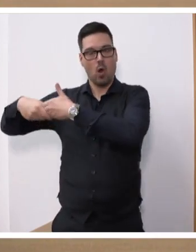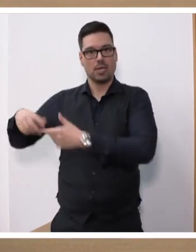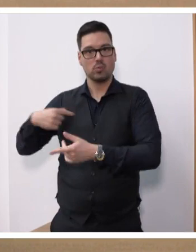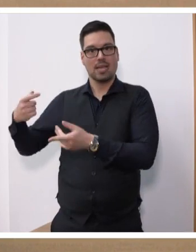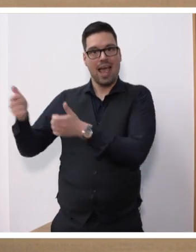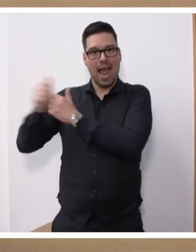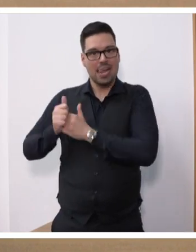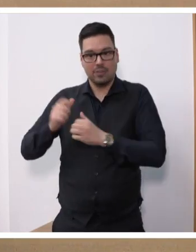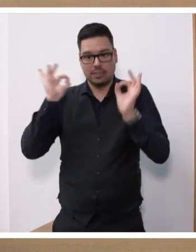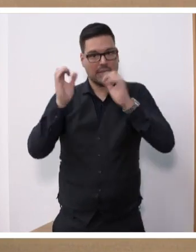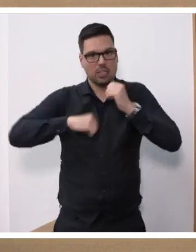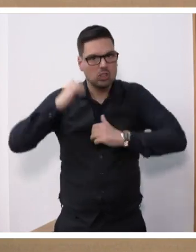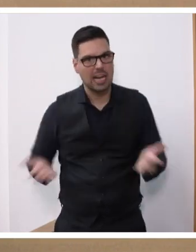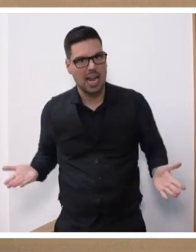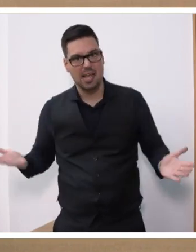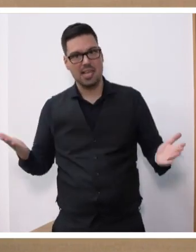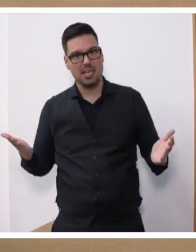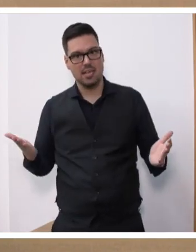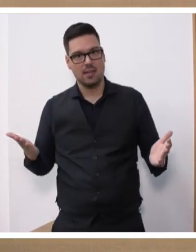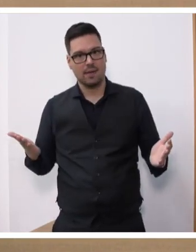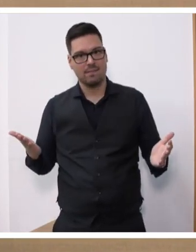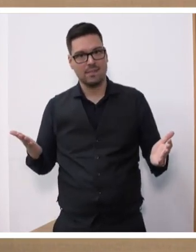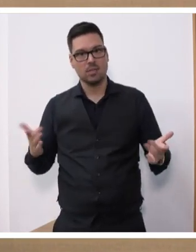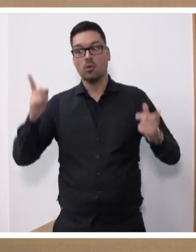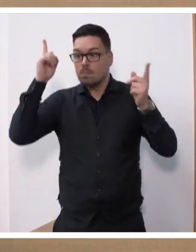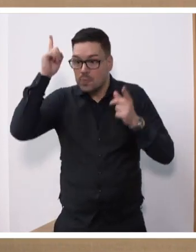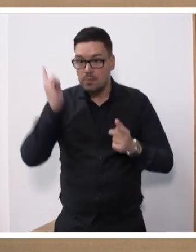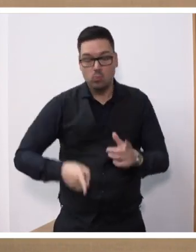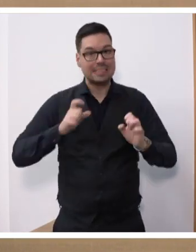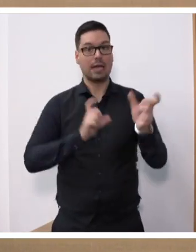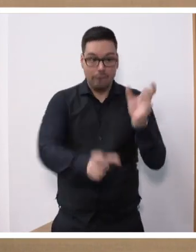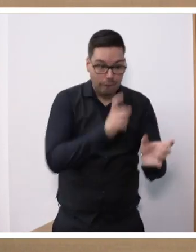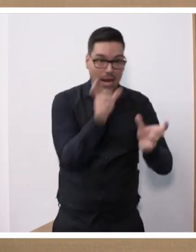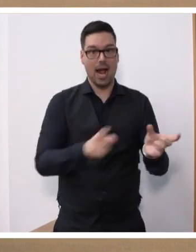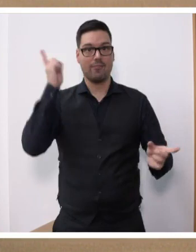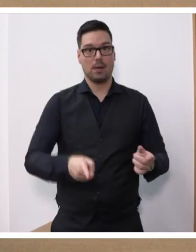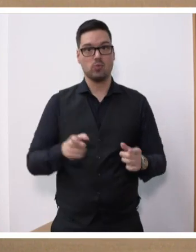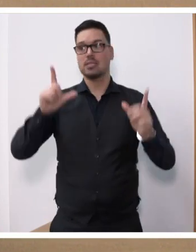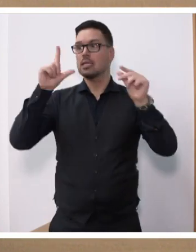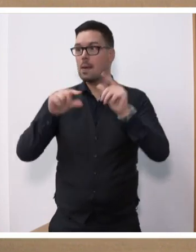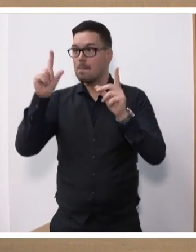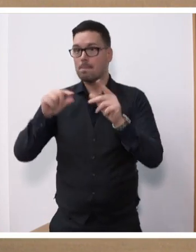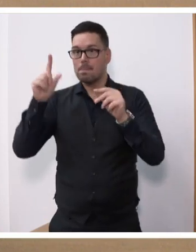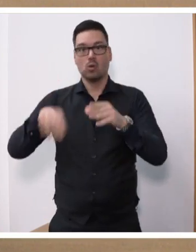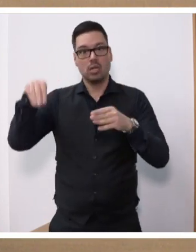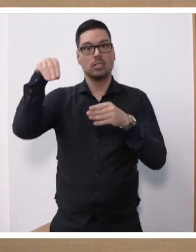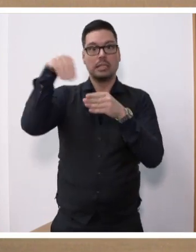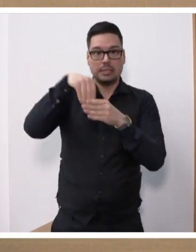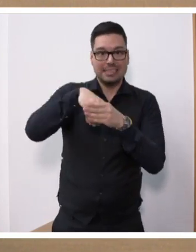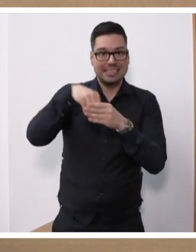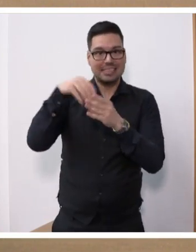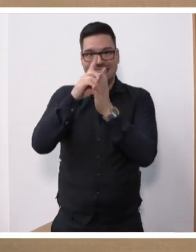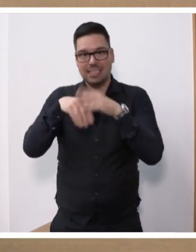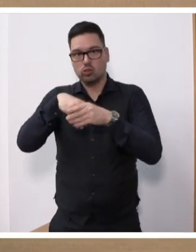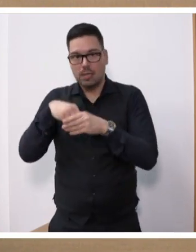doch keine Strategie sein, meine sehr verehrten Damen und Herren. Wir müssen wehrhafter werden. Das heißt Vorratsdatenspeicherung. Das heißt